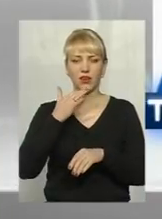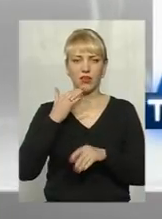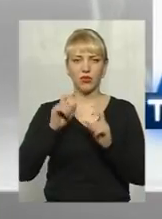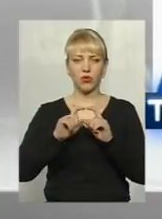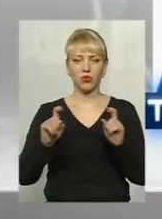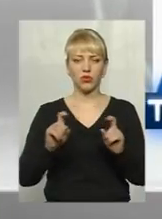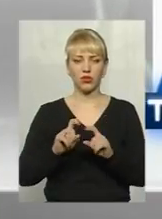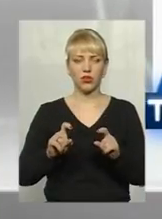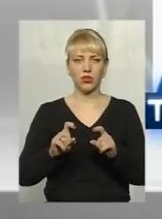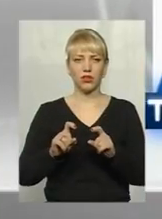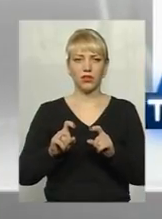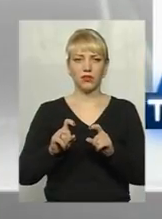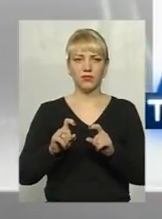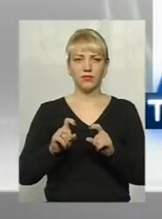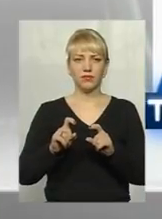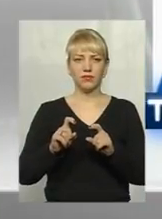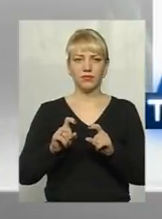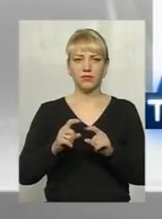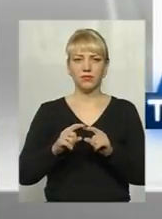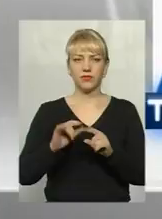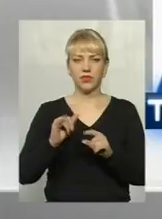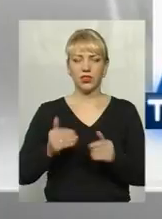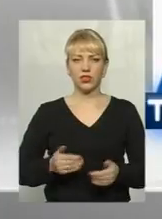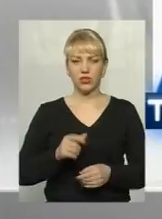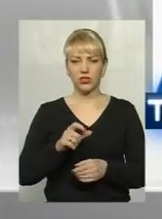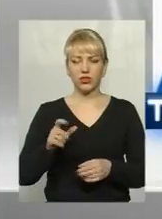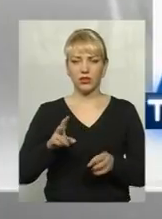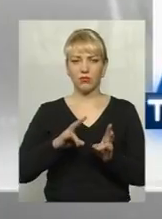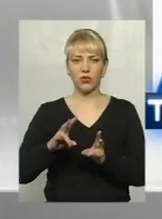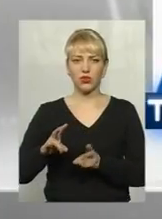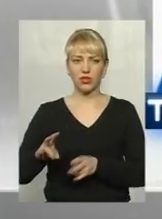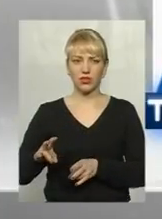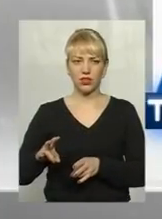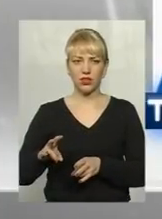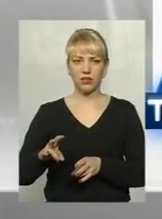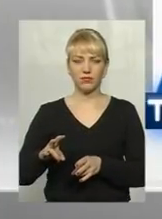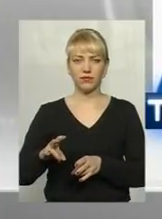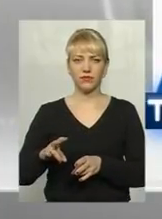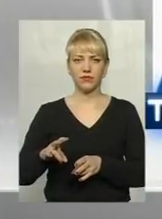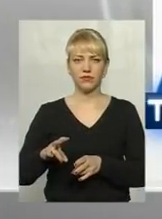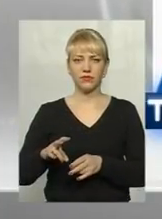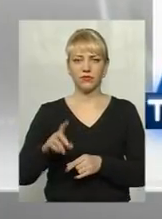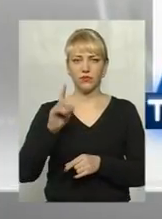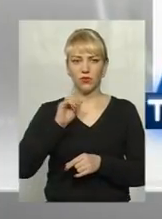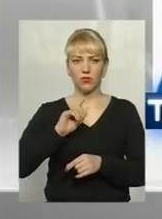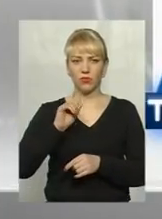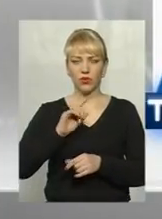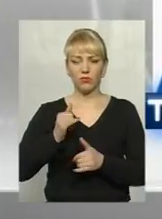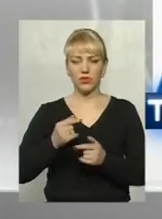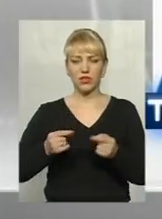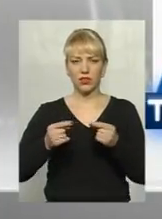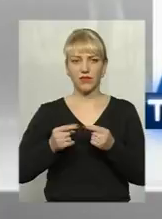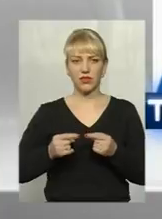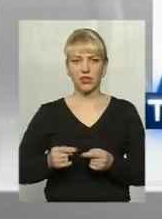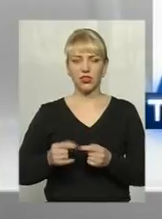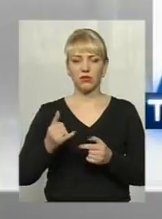збирають кошти, щоб допомогти сьогодні і жителям, і пострадалим. То поки що ми зараз визначаємося,